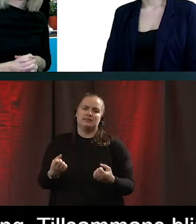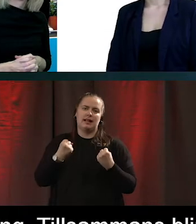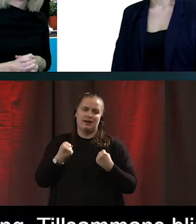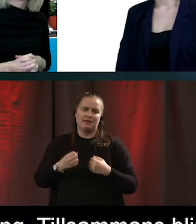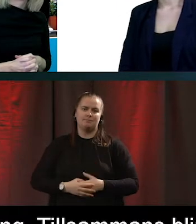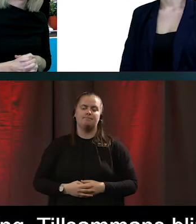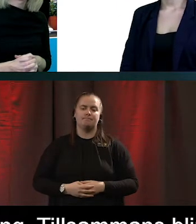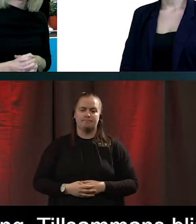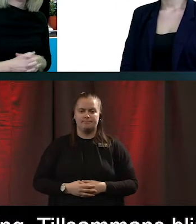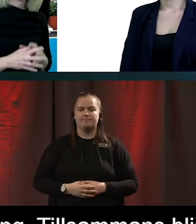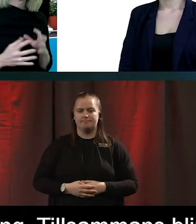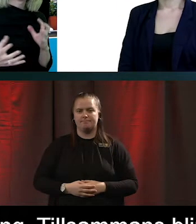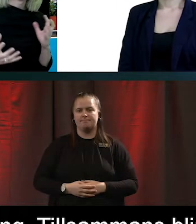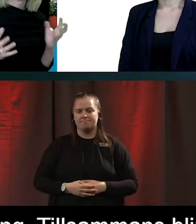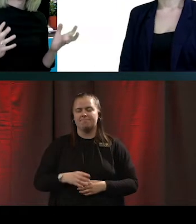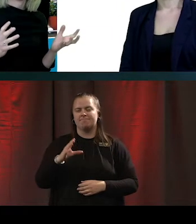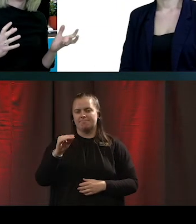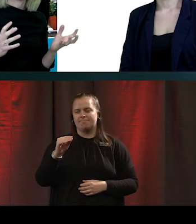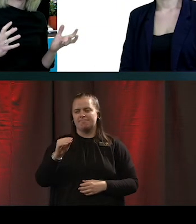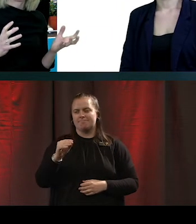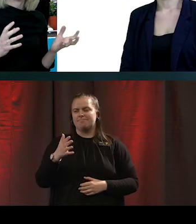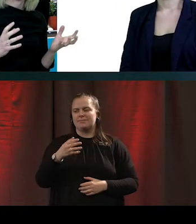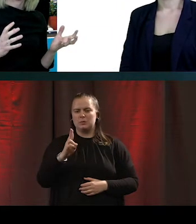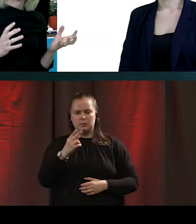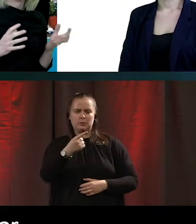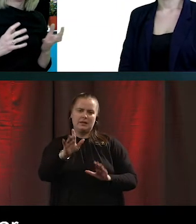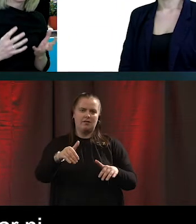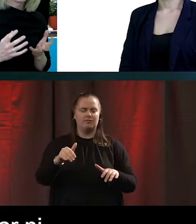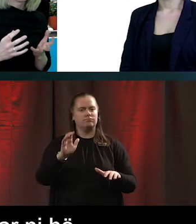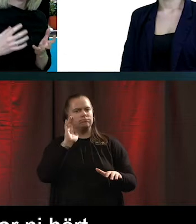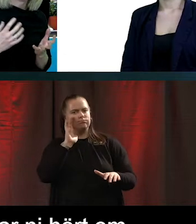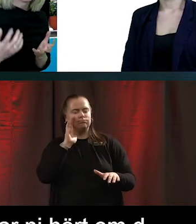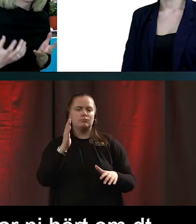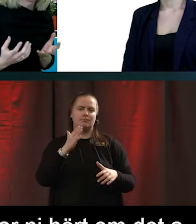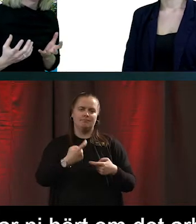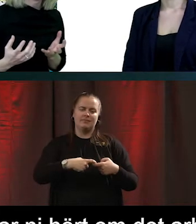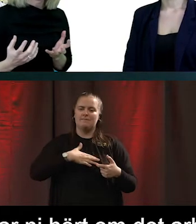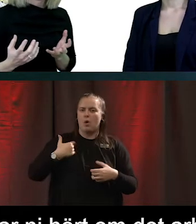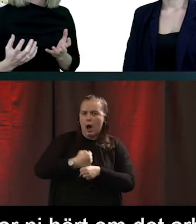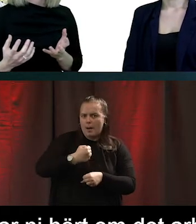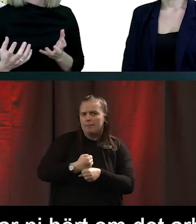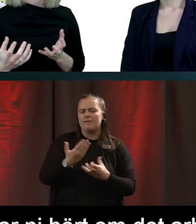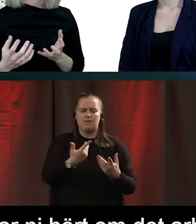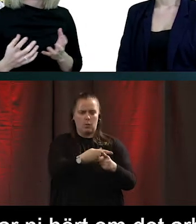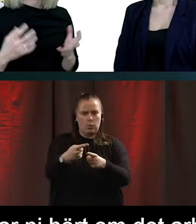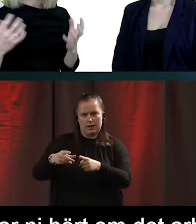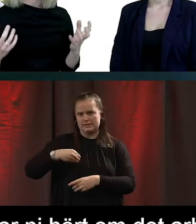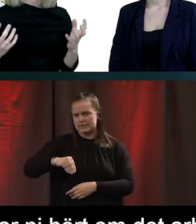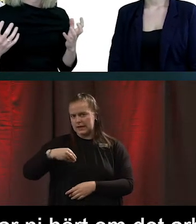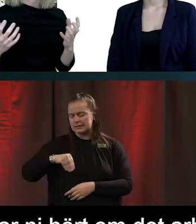Precis. Och nu har ni hört lite om det arbete vi gör. Vilka satsningar vi gör. Men också vad vi tycker är